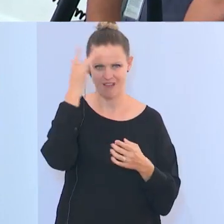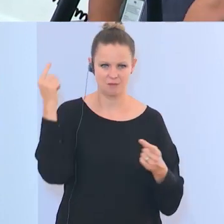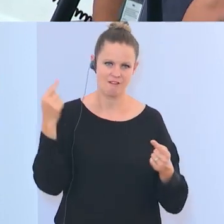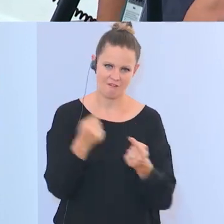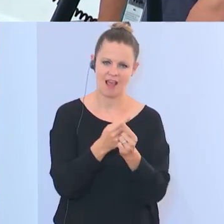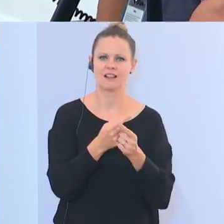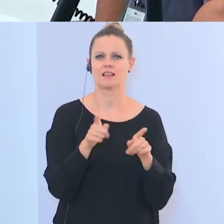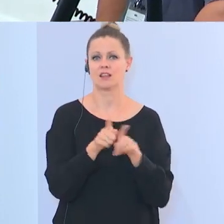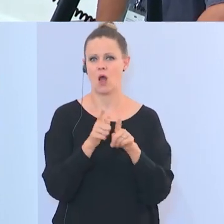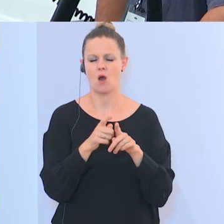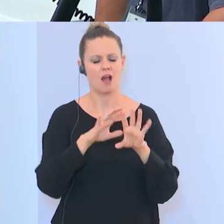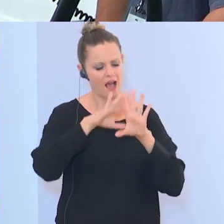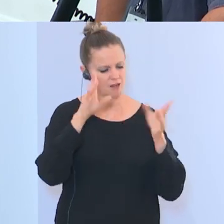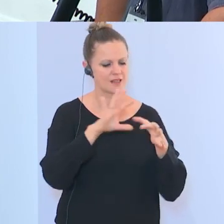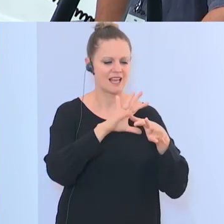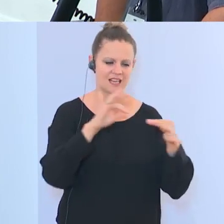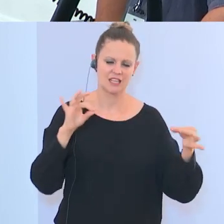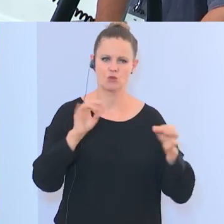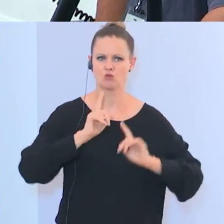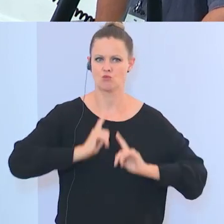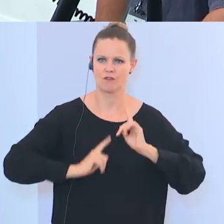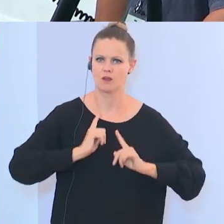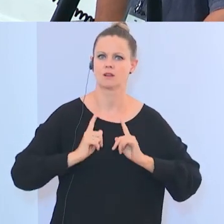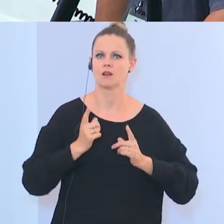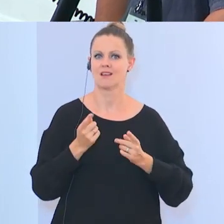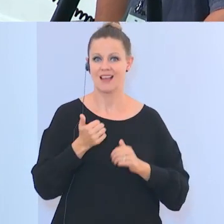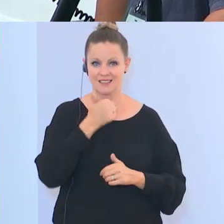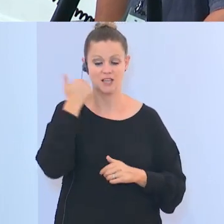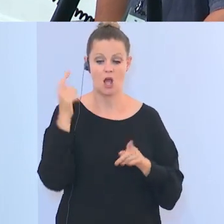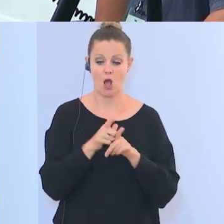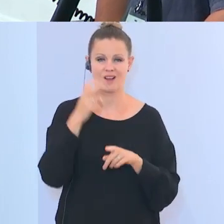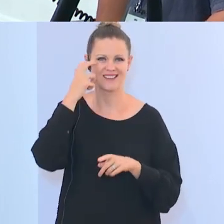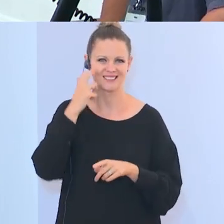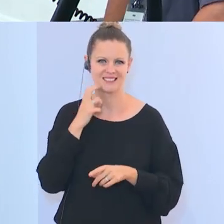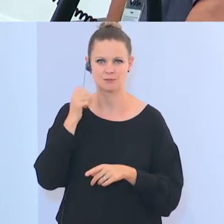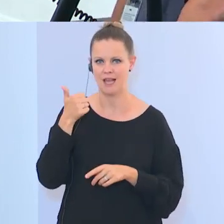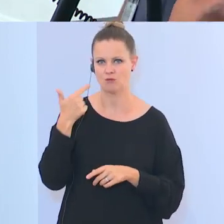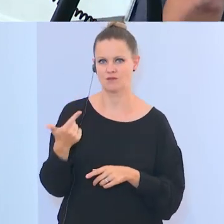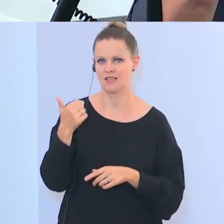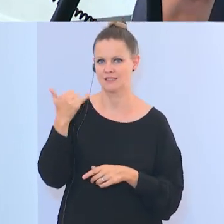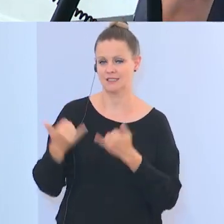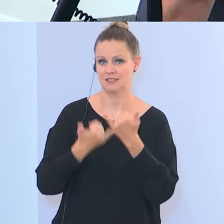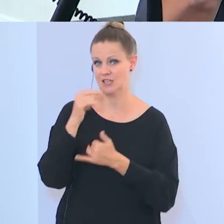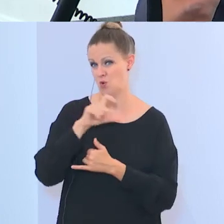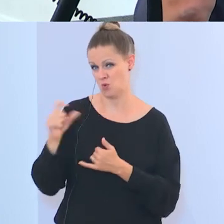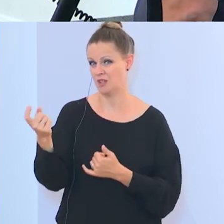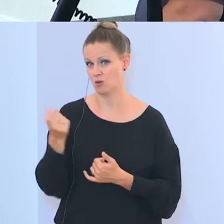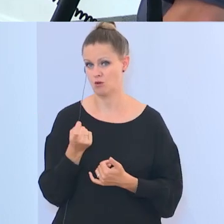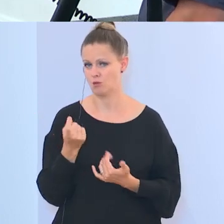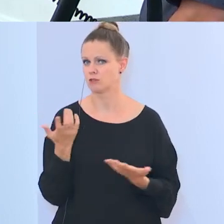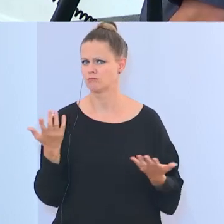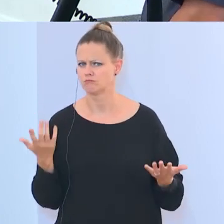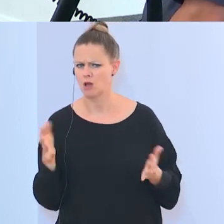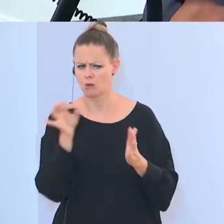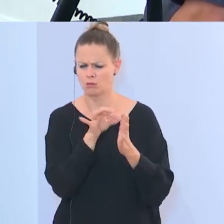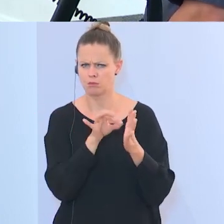von religiös motivierten politischen Extremismus und auch vom Rassismus des 21. Jahrhunderts, der da sozusagen bevorstehen soll. Was ist denn aus